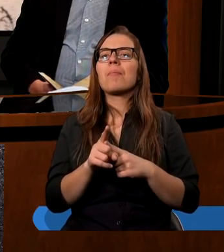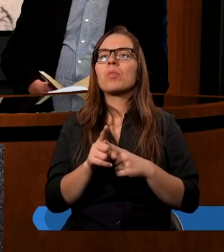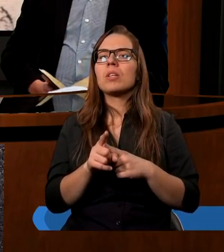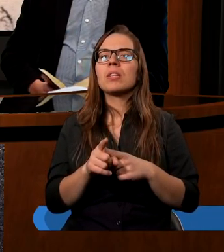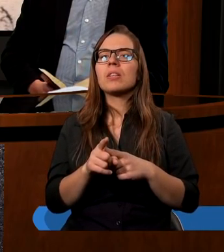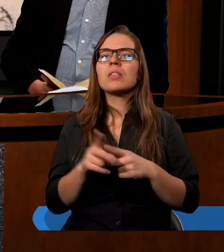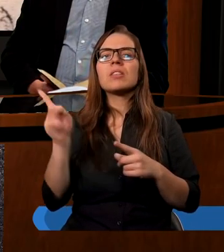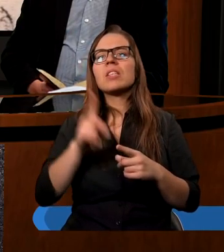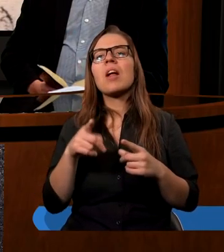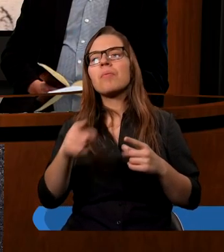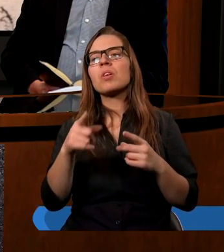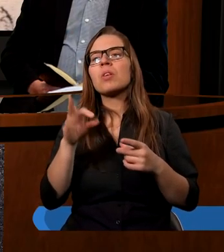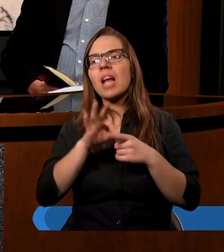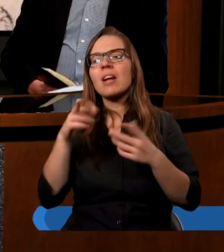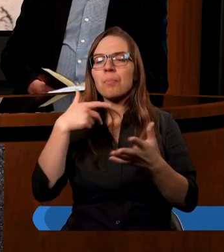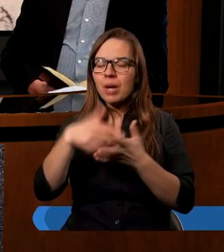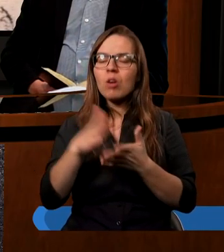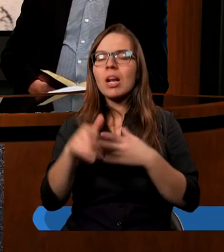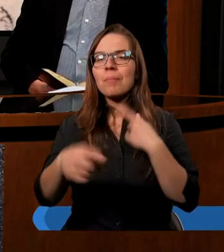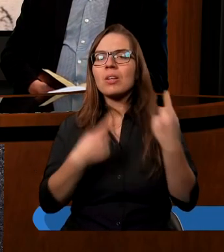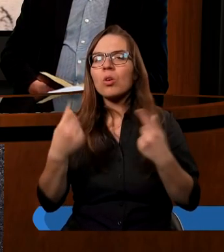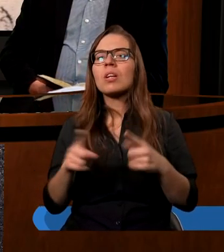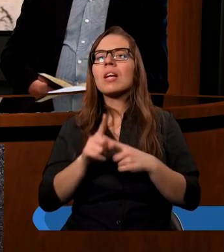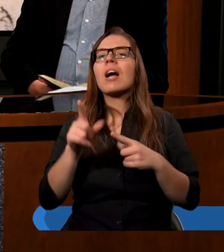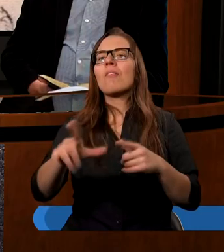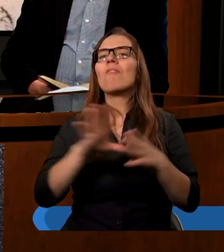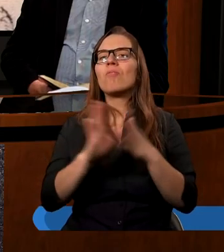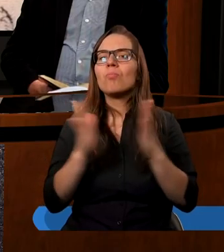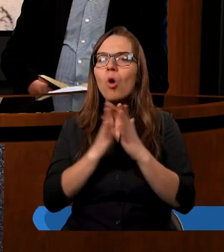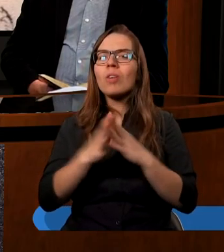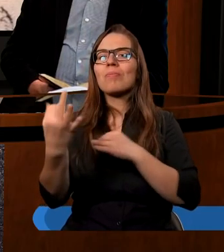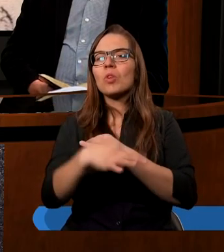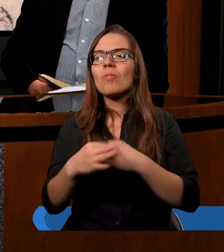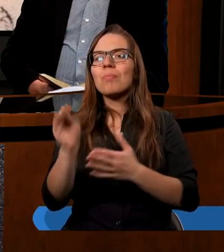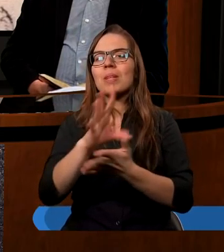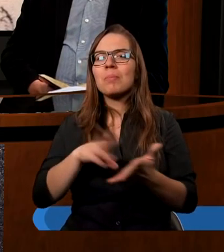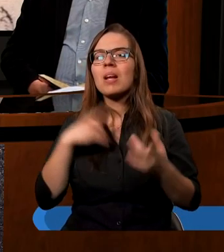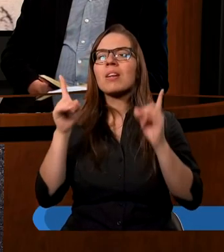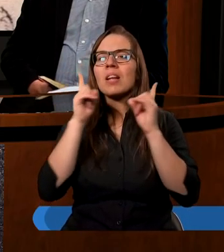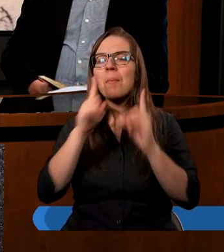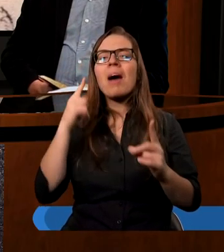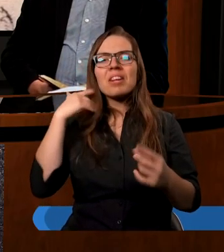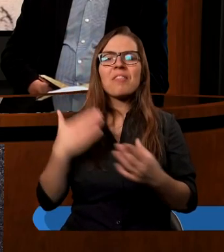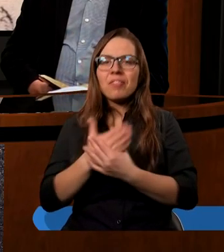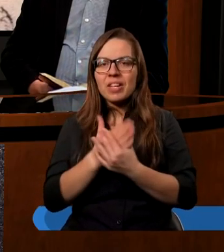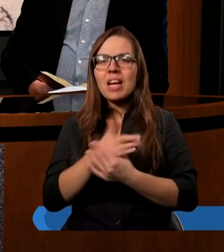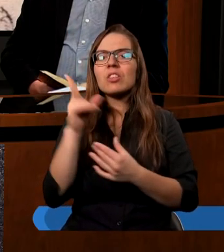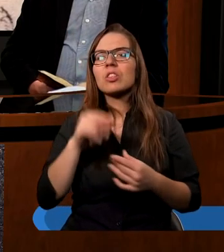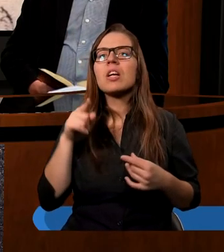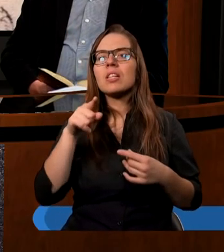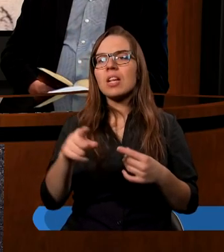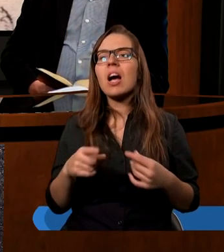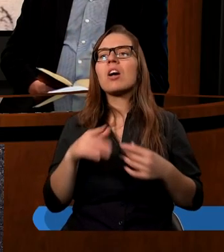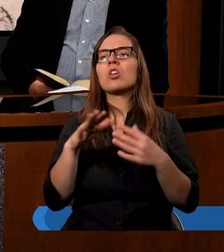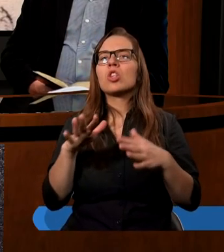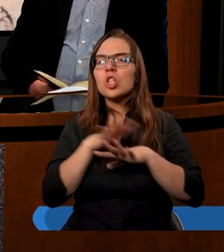no jakbym, no nie byłabym ostra, bo jakby też przechodziłam przez to, ale no wtedy modlitwa, studiowanie Biblii naprawdę wierzę, że osoba,